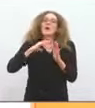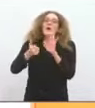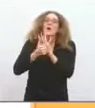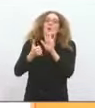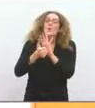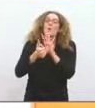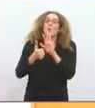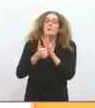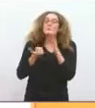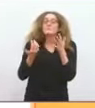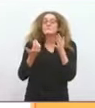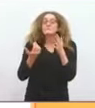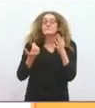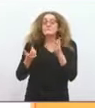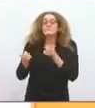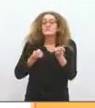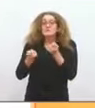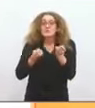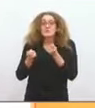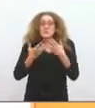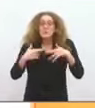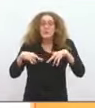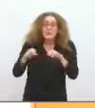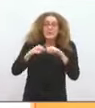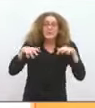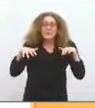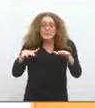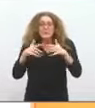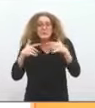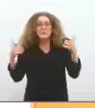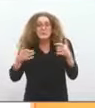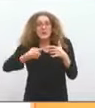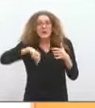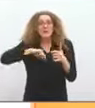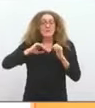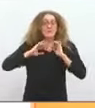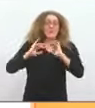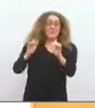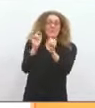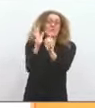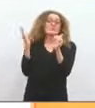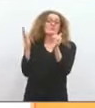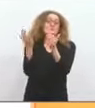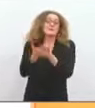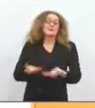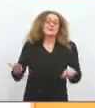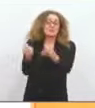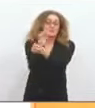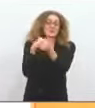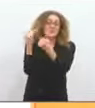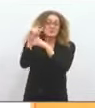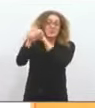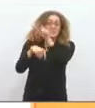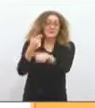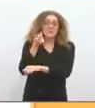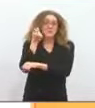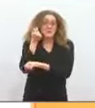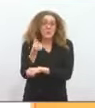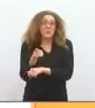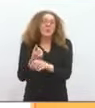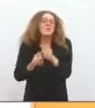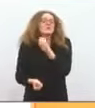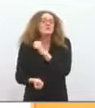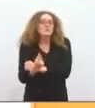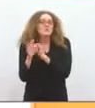manière indirecte sur la situation sociale des gens par l'intermédiaire essentiellement de la fiscalité.